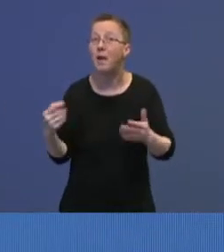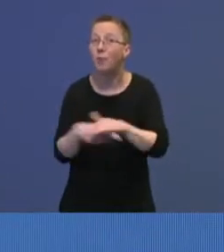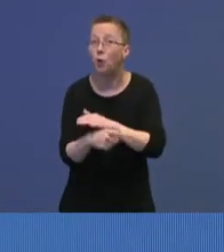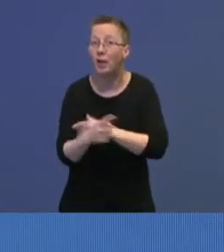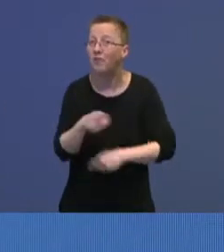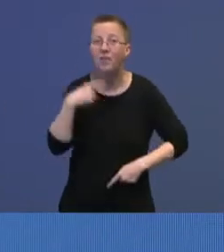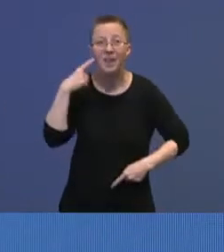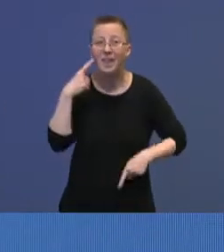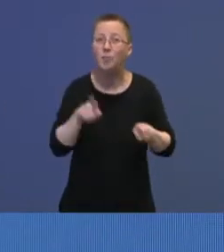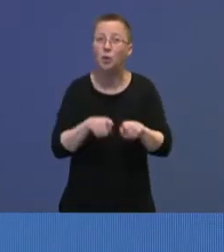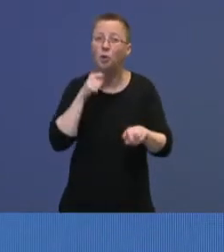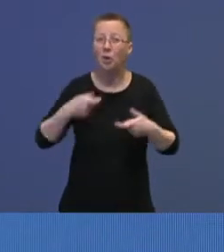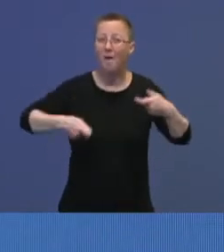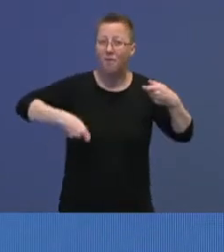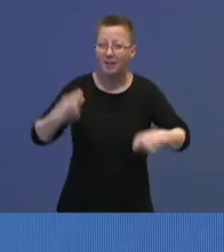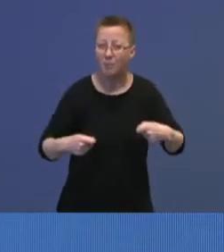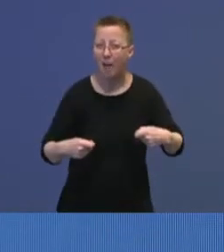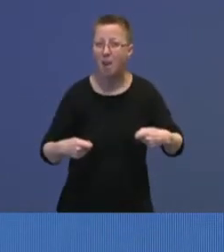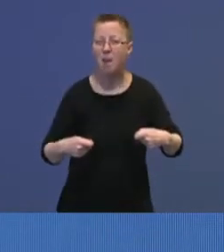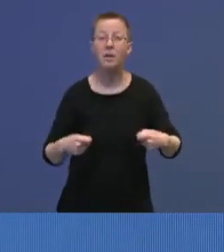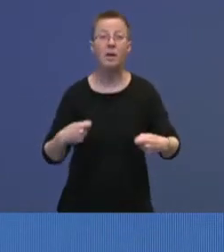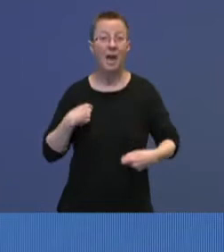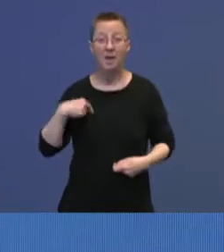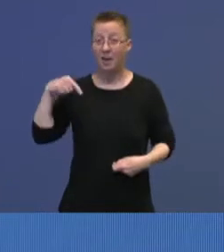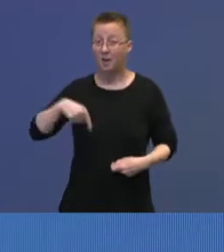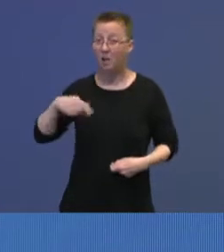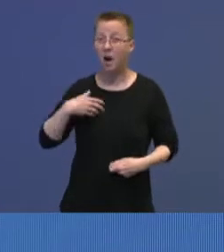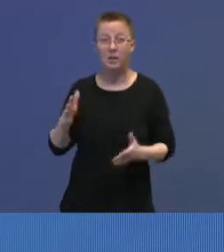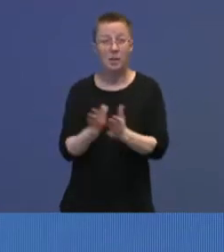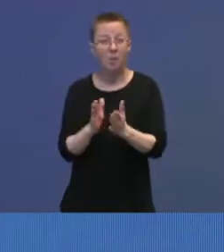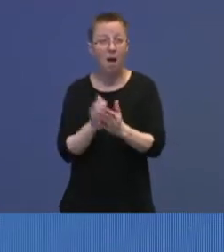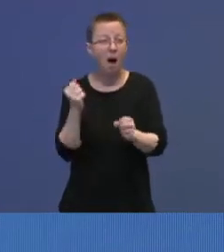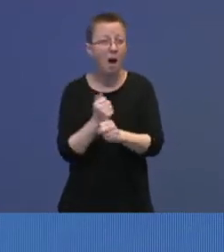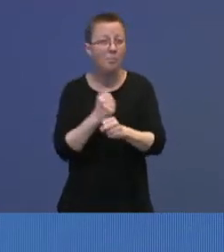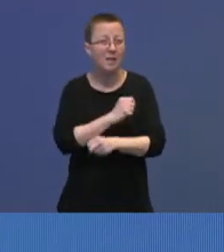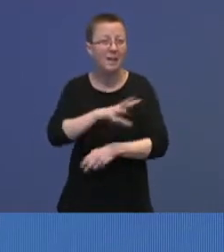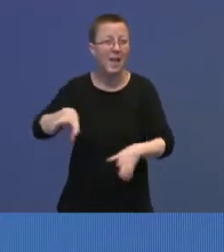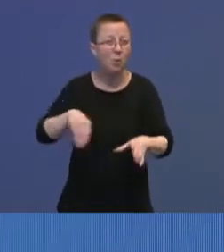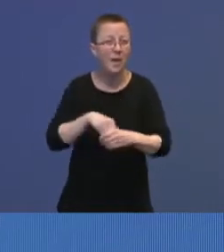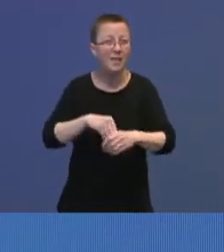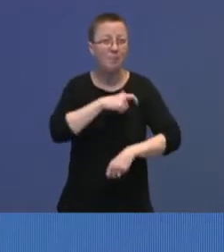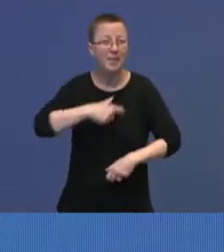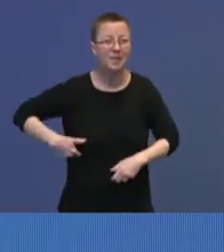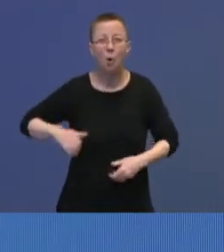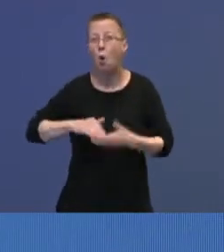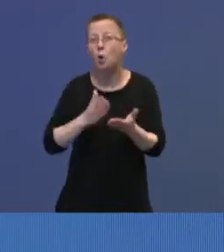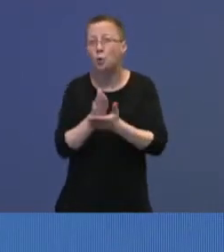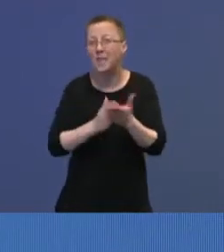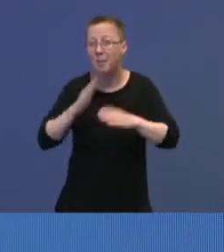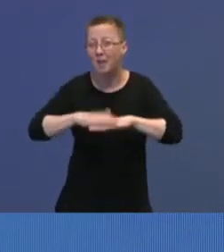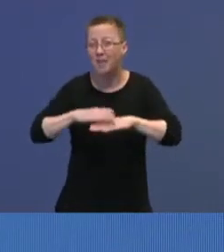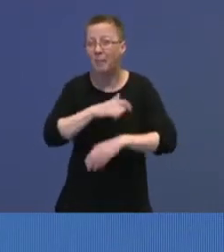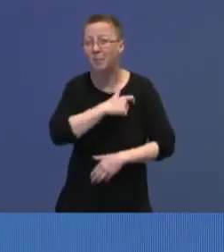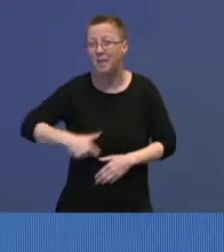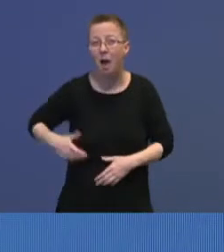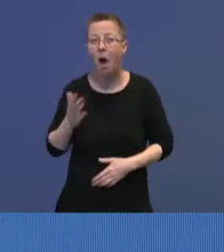og gjennomføringskraft. I dag har jeg sammen med arbeids og inkluderingsministeren og justis- og beredskapsministeren hatt møte med alle landets